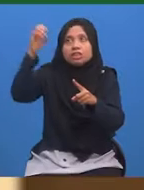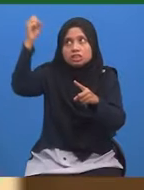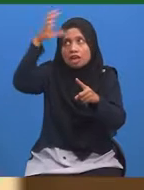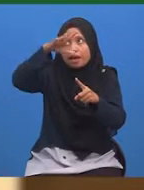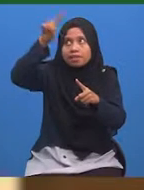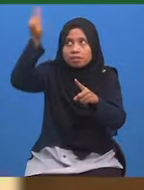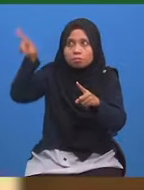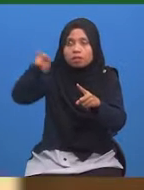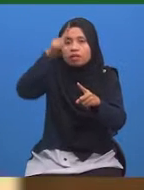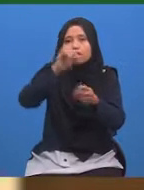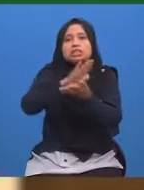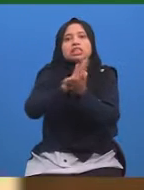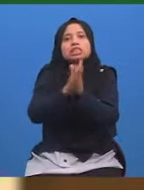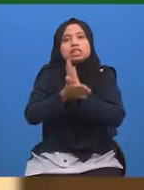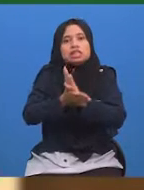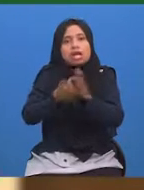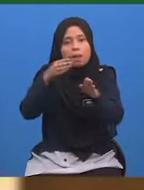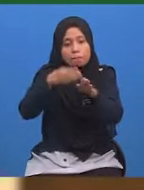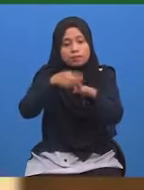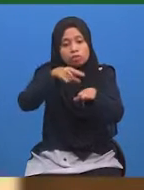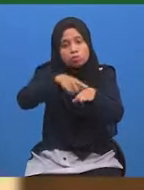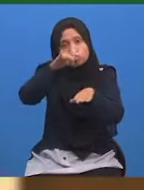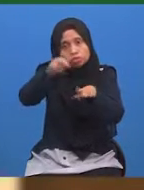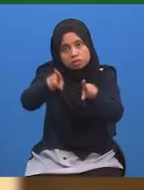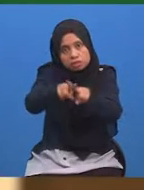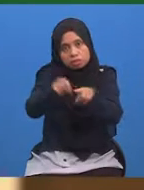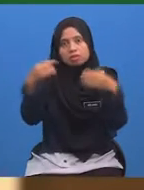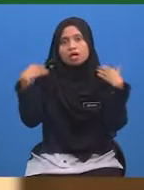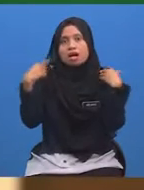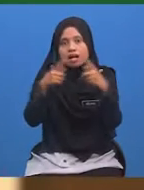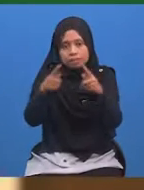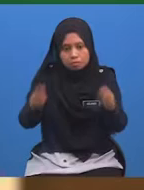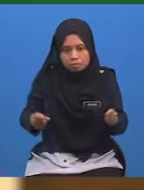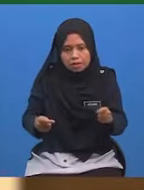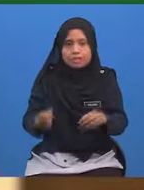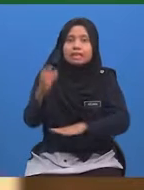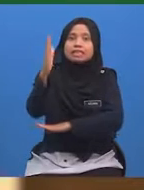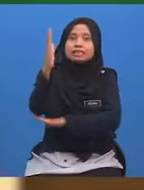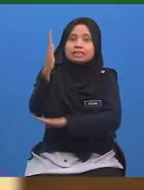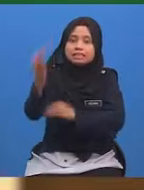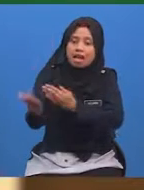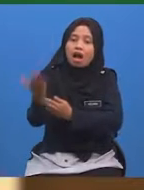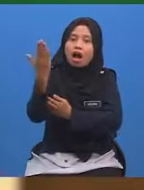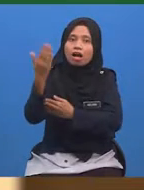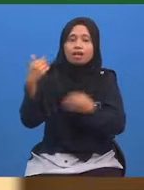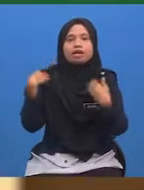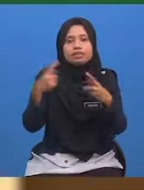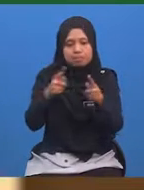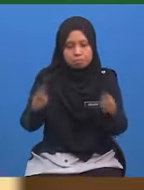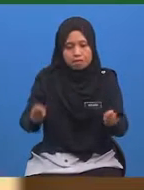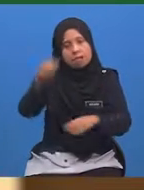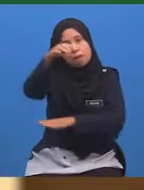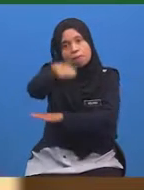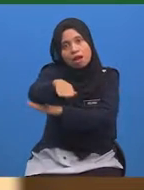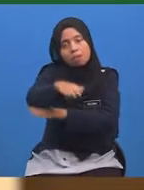Menjadikan pada waktu yang sama Ada tempat ialah waktu siang Dan ada tempat ialah waktu